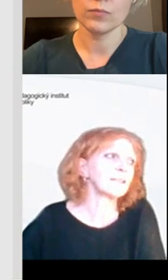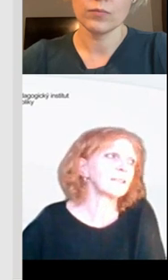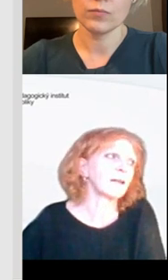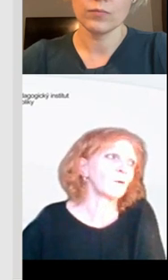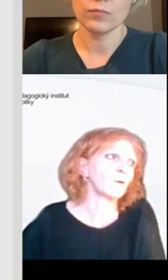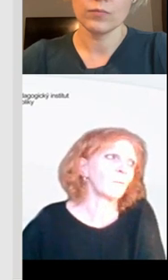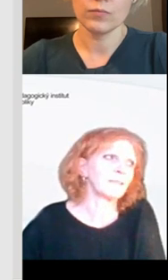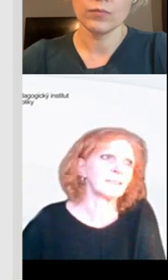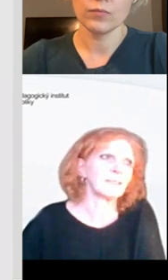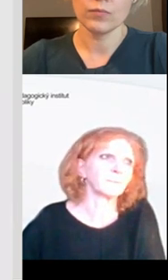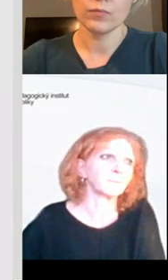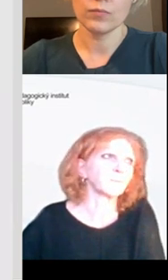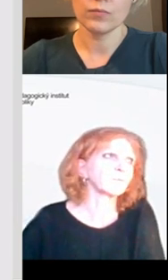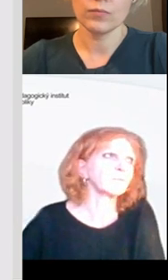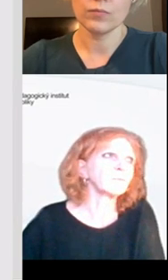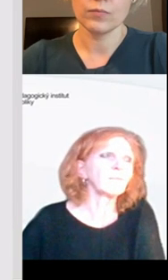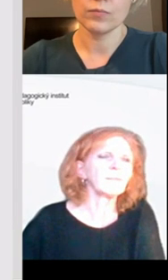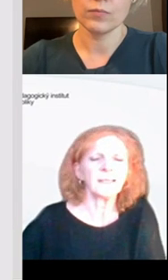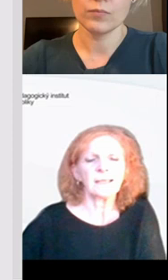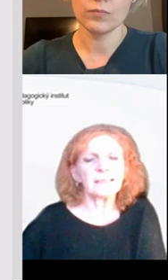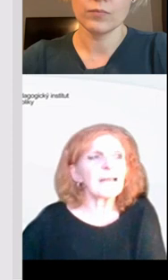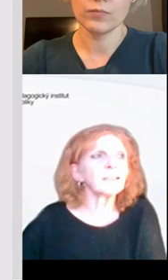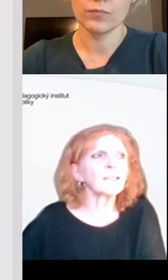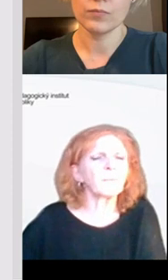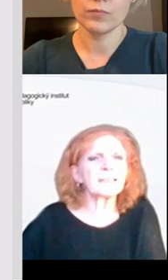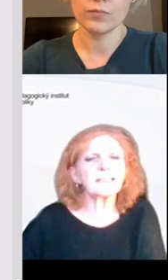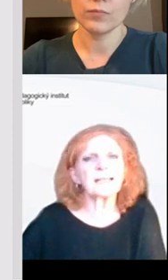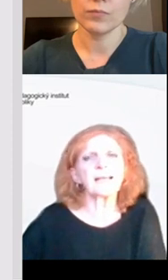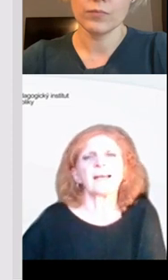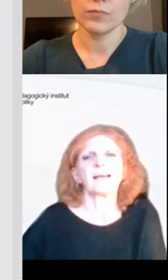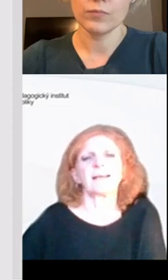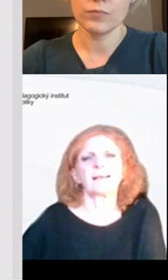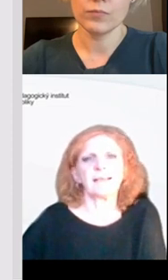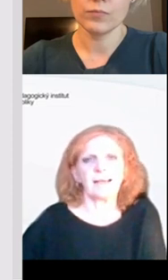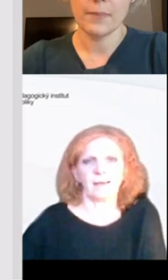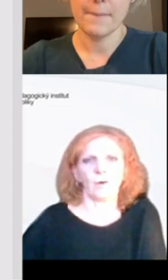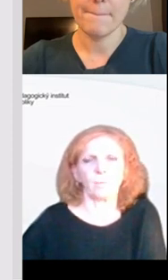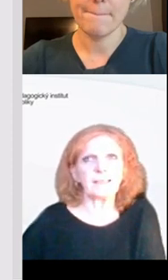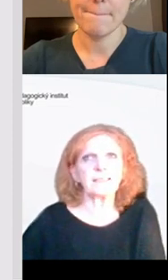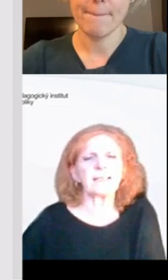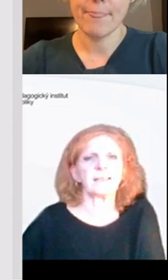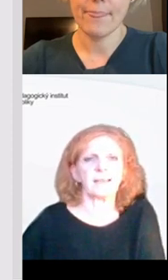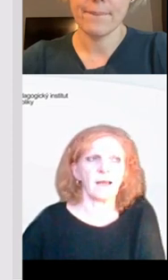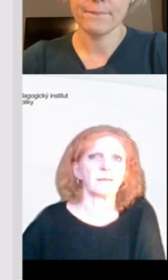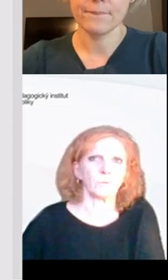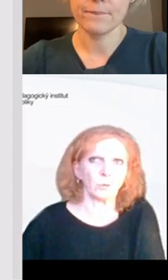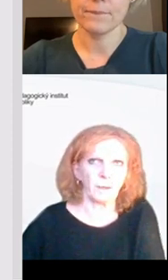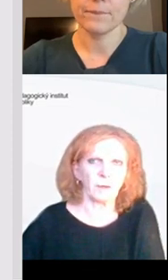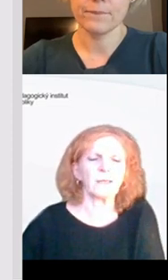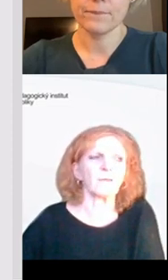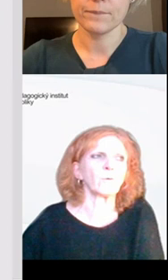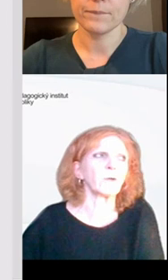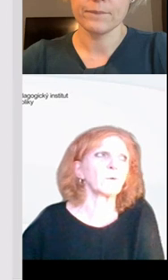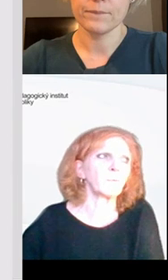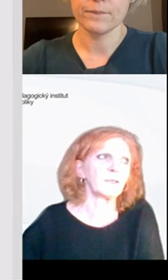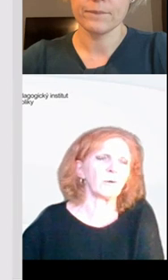naplňování digitálních kompetencí. Digitální kompetence je kompetence, která, znovu to